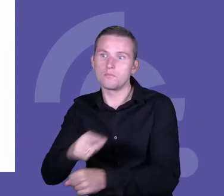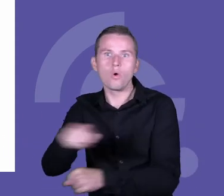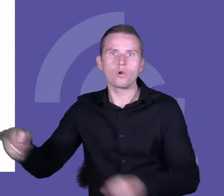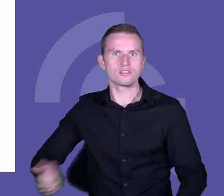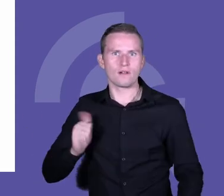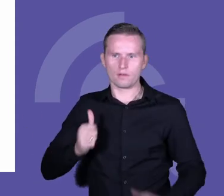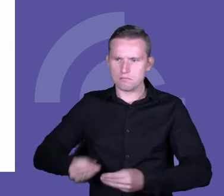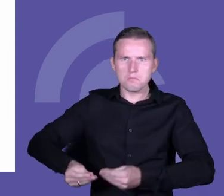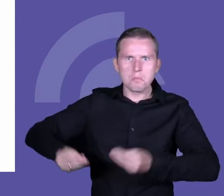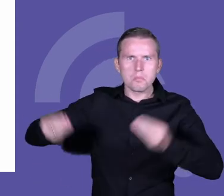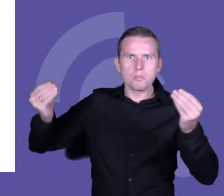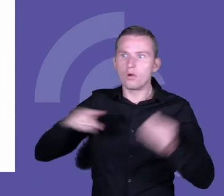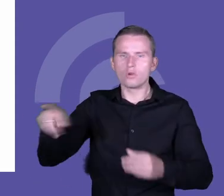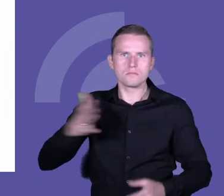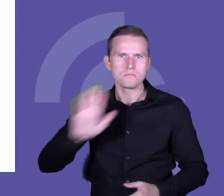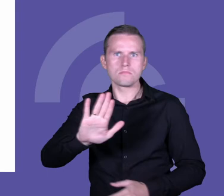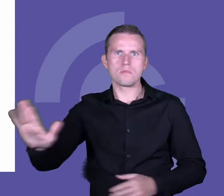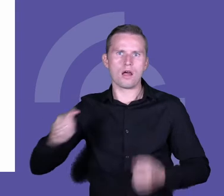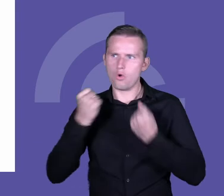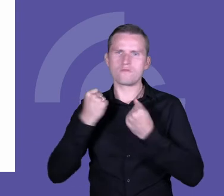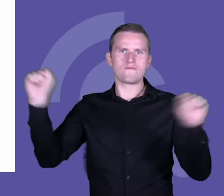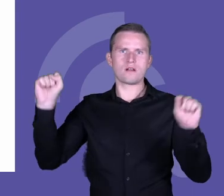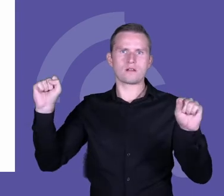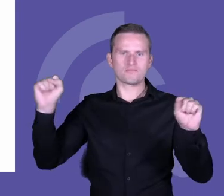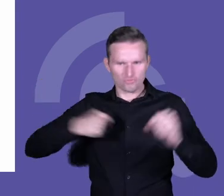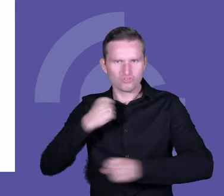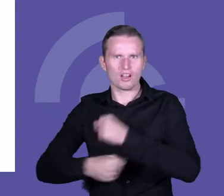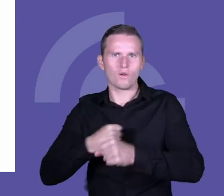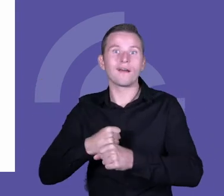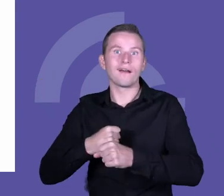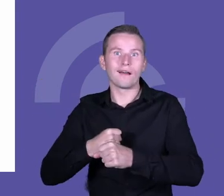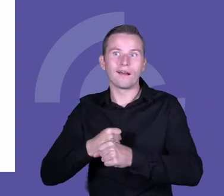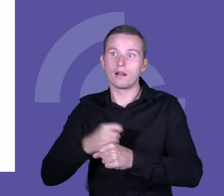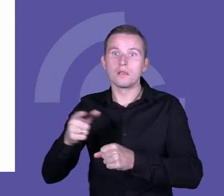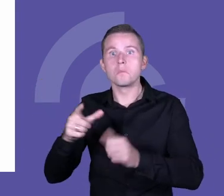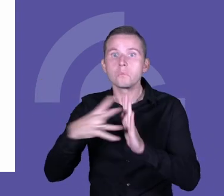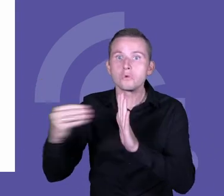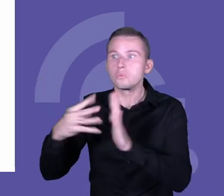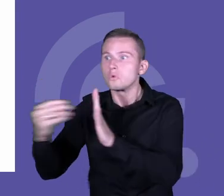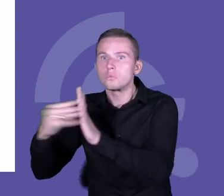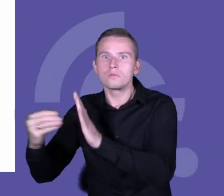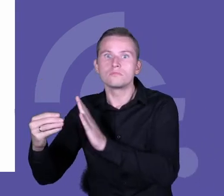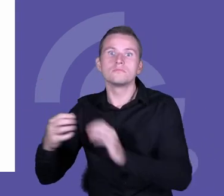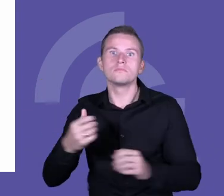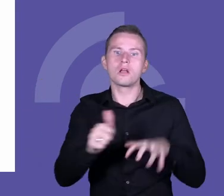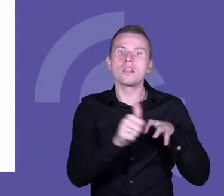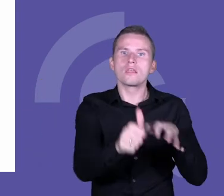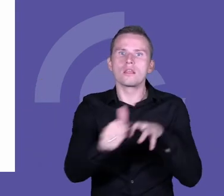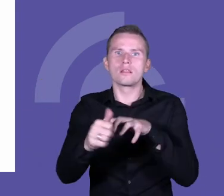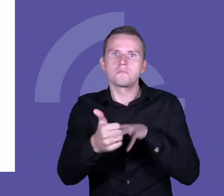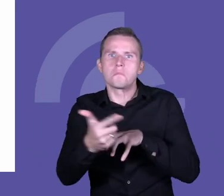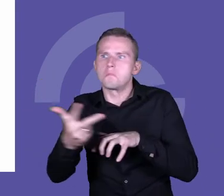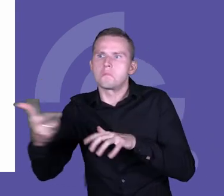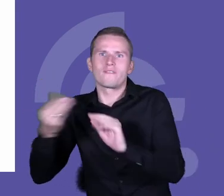sobie większą odwagę do tego, żeby działać i to grono liderów się powiększa. To jest jakby jeden aspekt. Drugi ważny